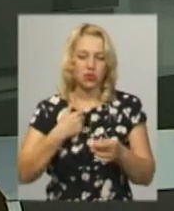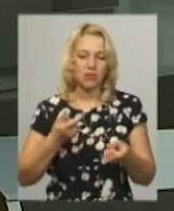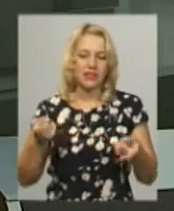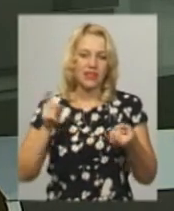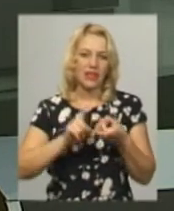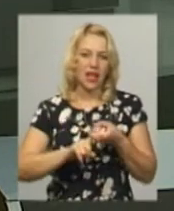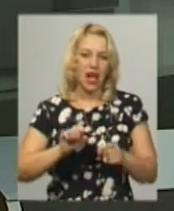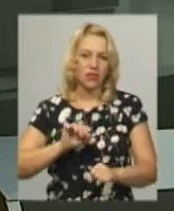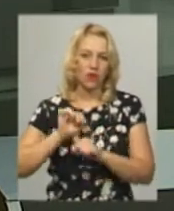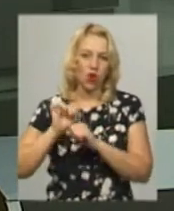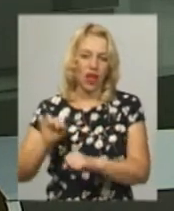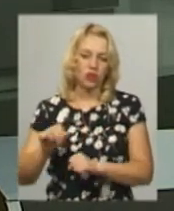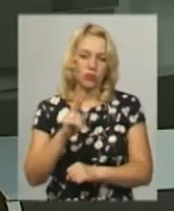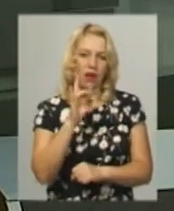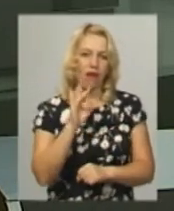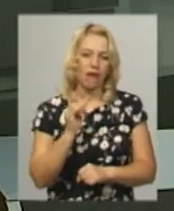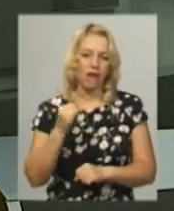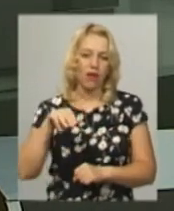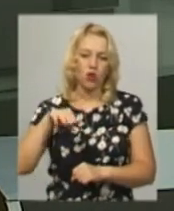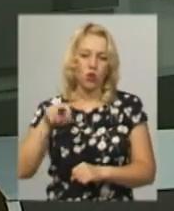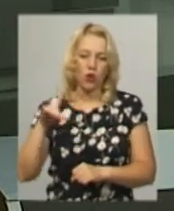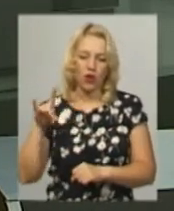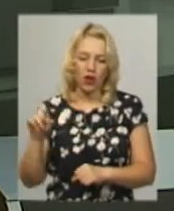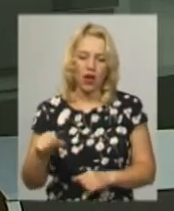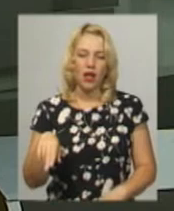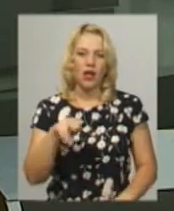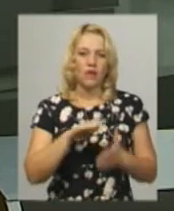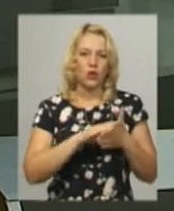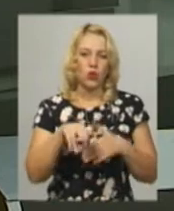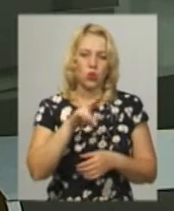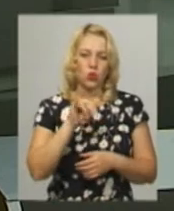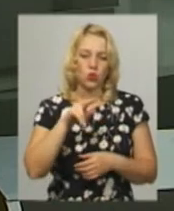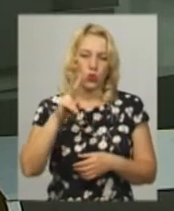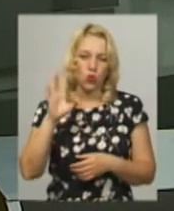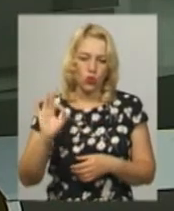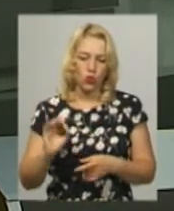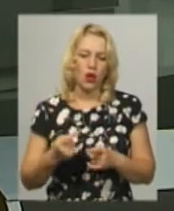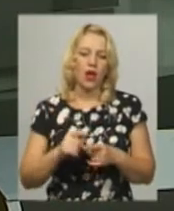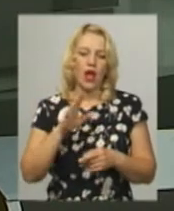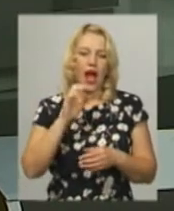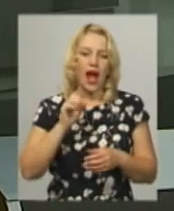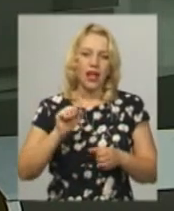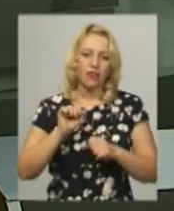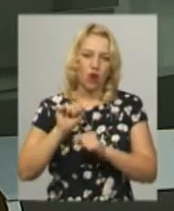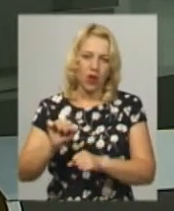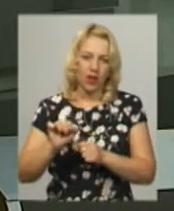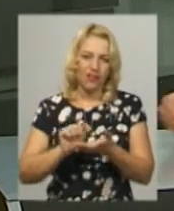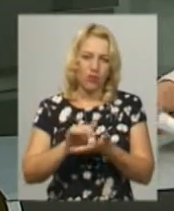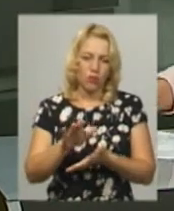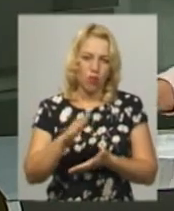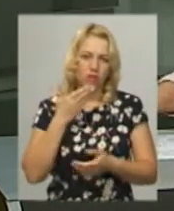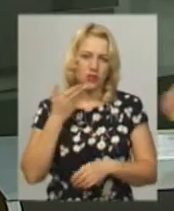адвокатом Віктора Крайтора Лілією Дубтко, аби отримати коментар по цій справі. Від коментарів адвокатеса відмовилася.